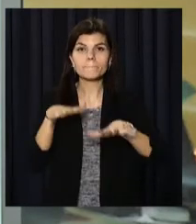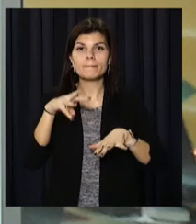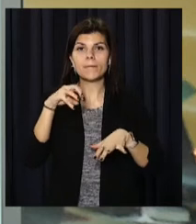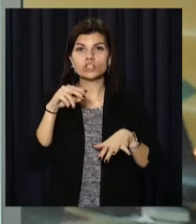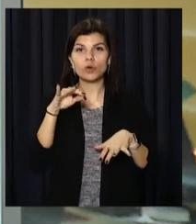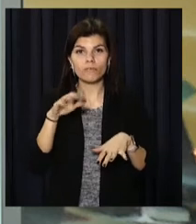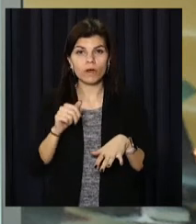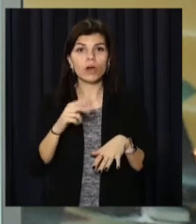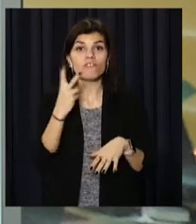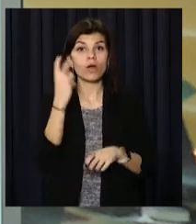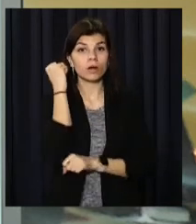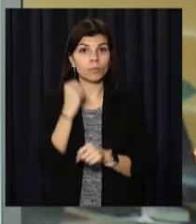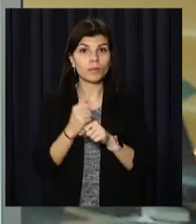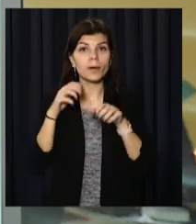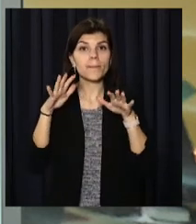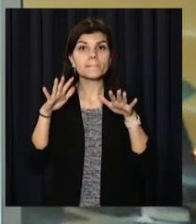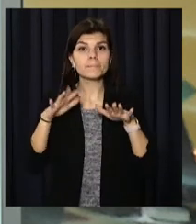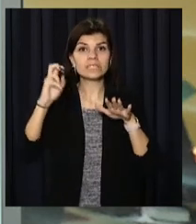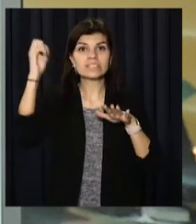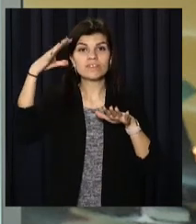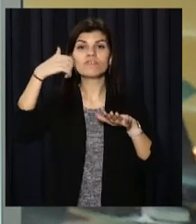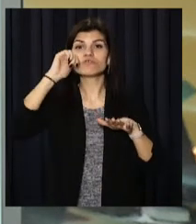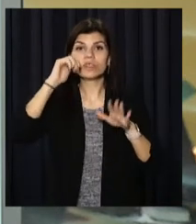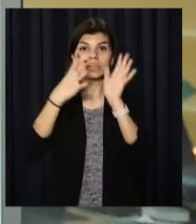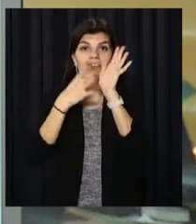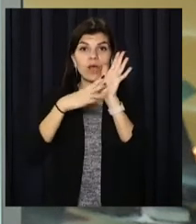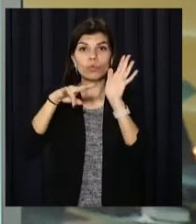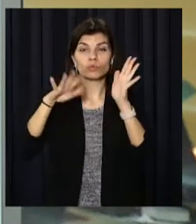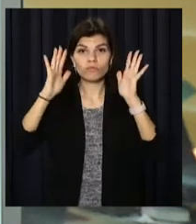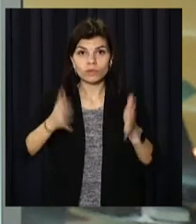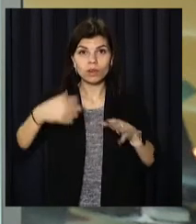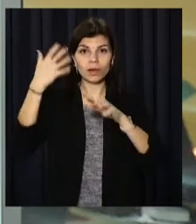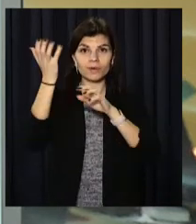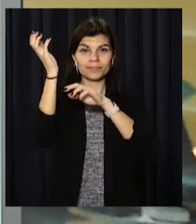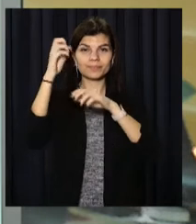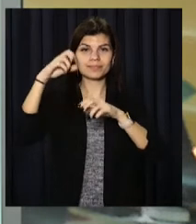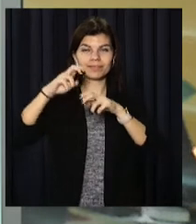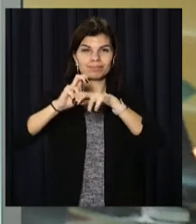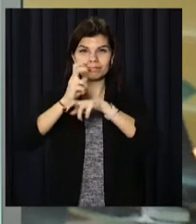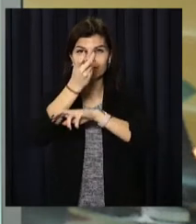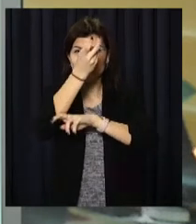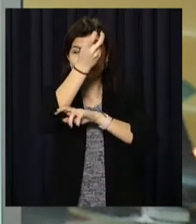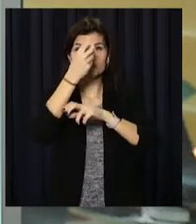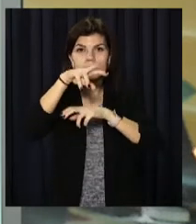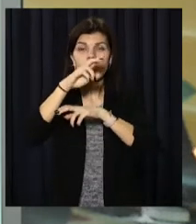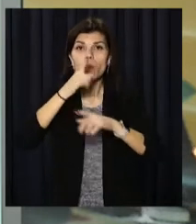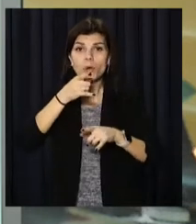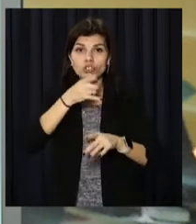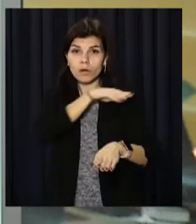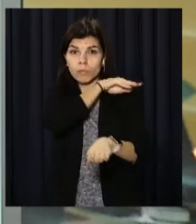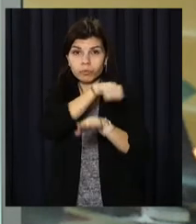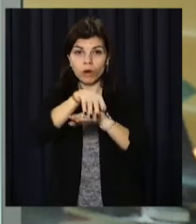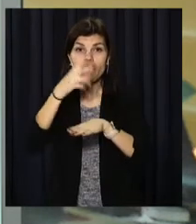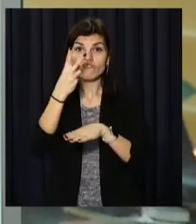Мечникова. Двоє робітників міськ Світла випали вчора, 9 лютого, з люльки, коли в їхню автовишку врізалася вантажівка.